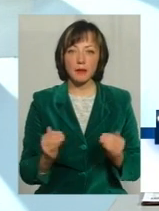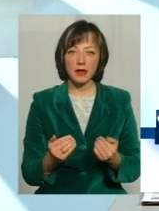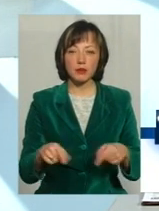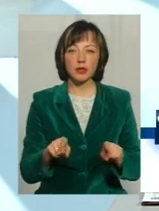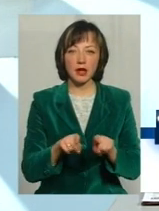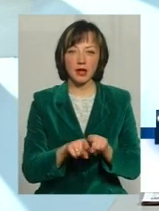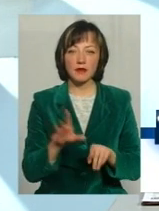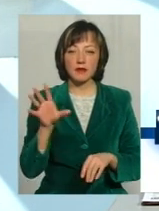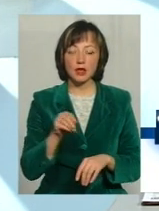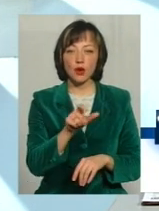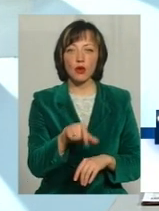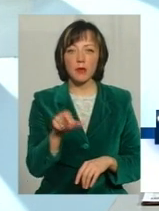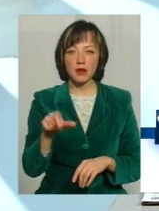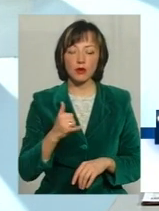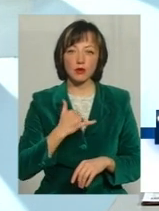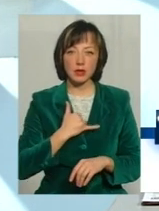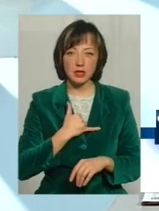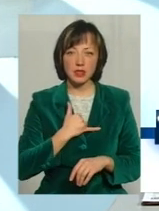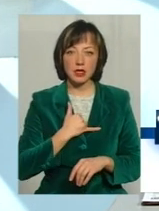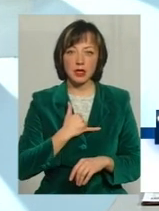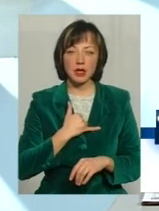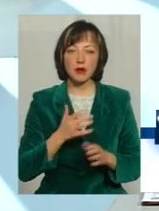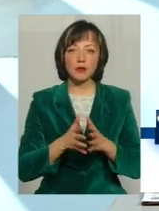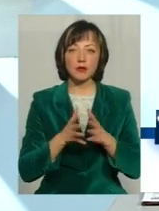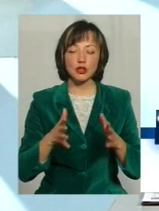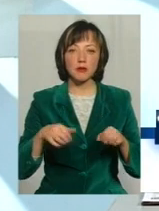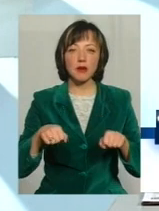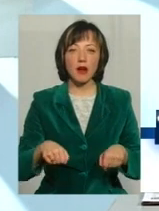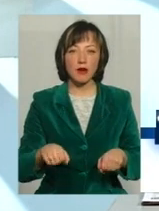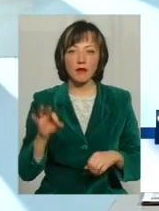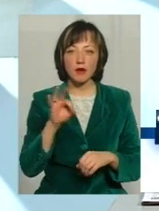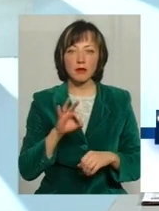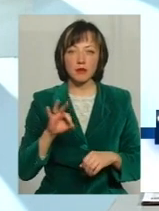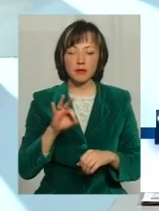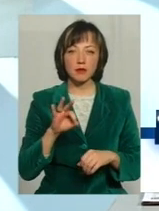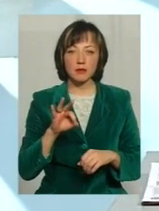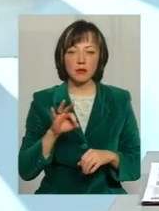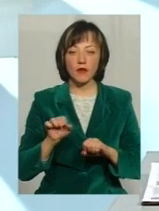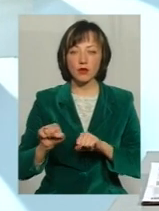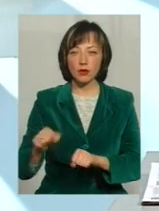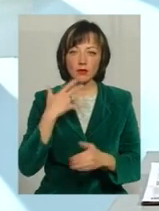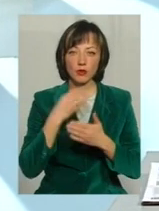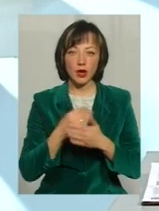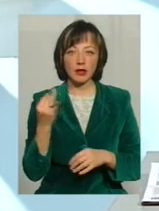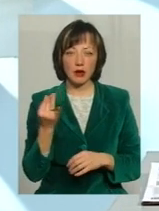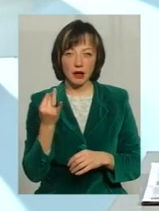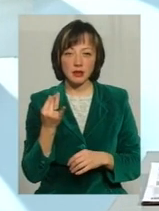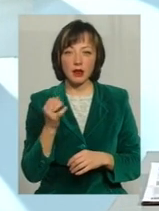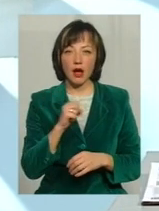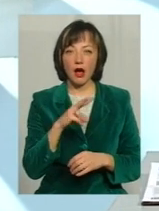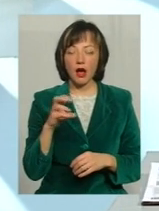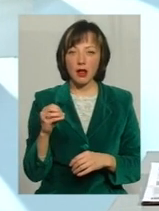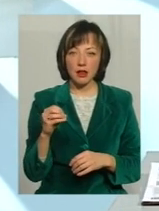такі ж, як і всі громадяни, а в нас і більші, права щодо відстоянських інтересів Але ви маєте